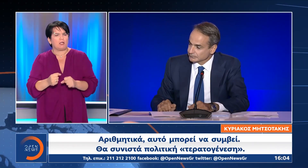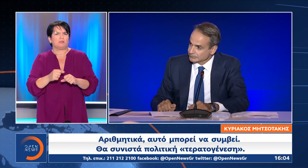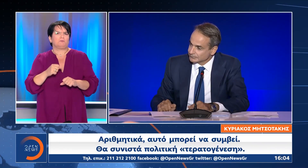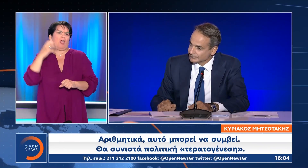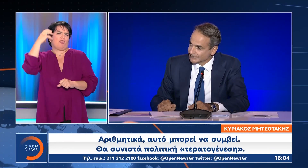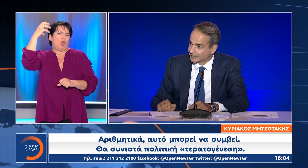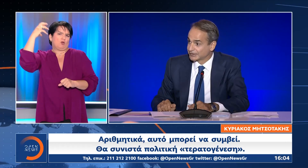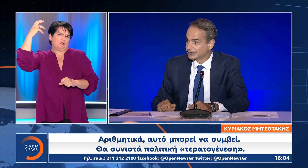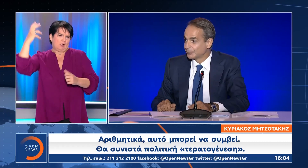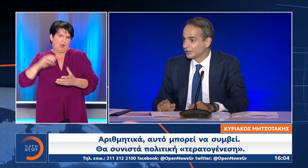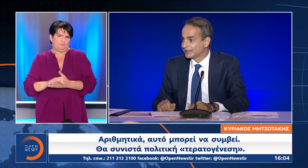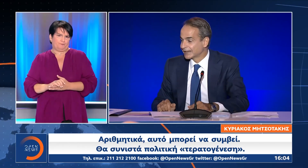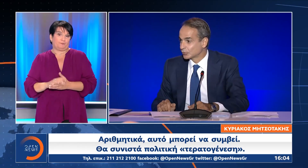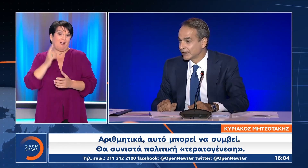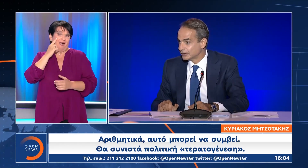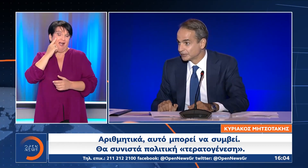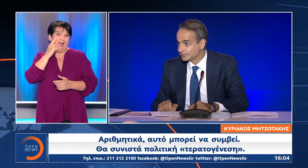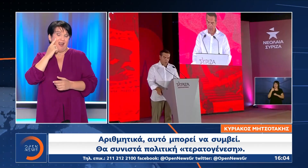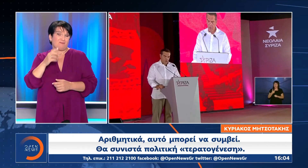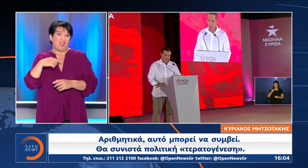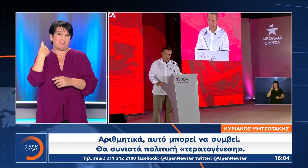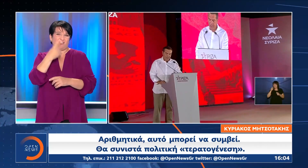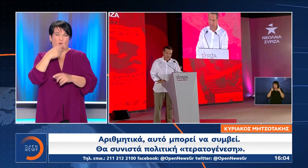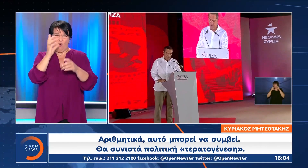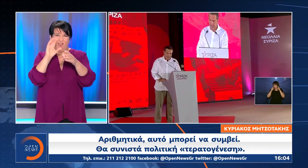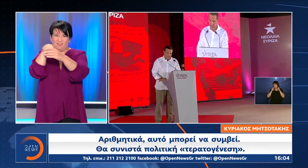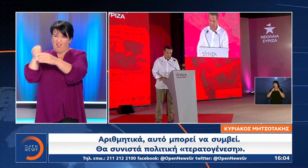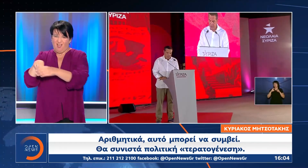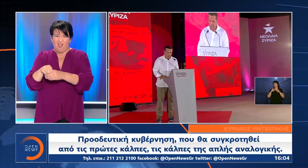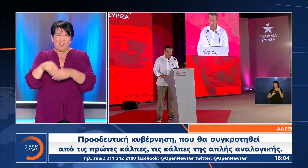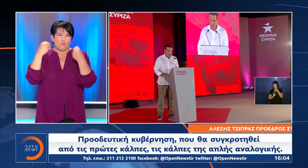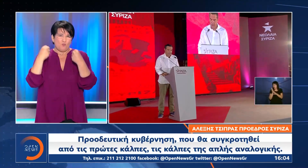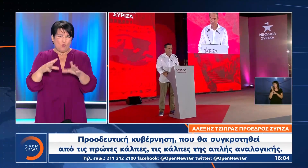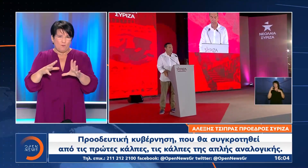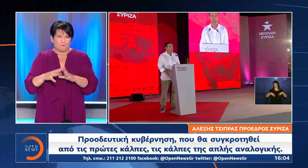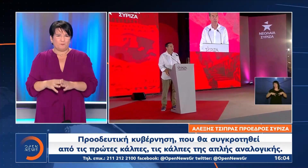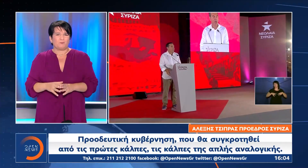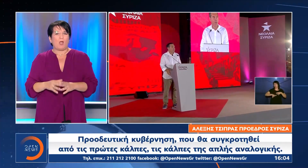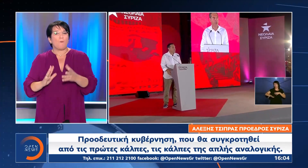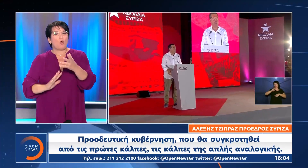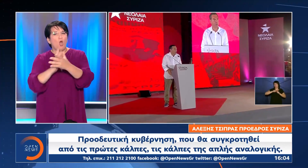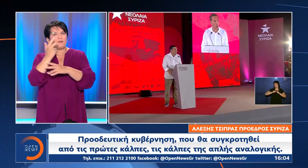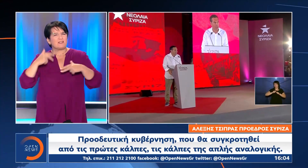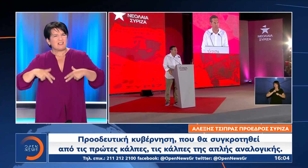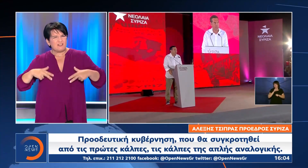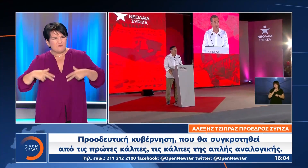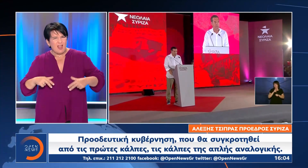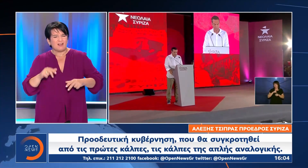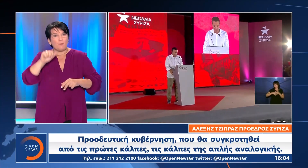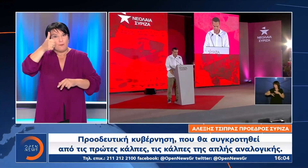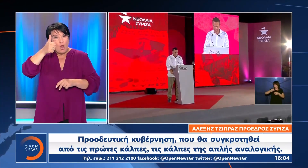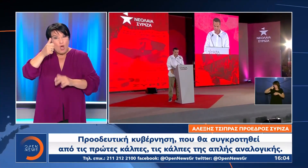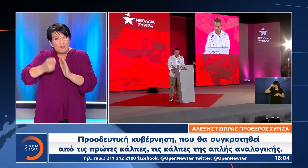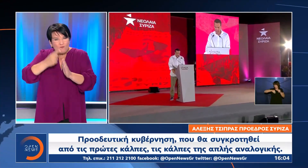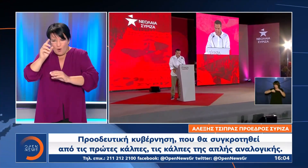Θα συνιστά πολιτική τερατογέννηση Προοδευτική κυβέρνηση που θα συγκροτηθεί Από τις πρώτες